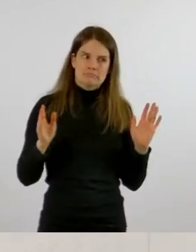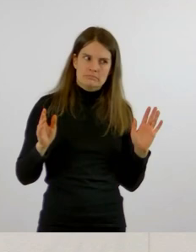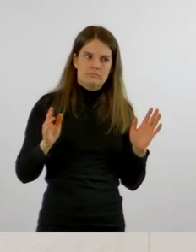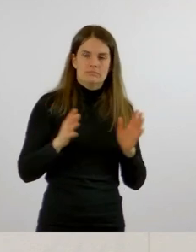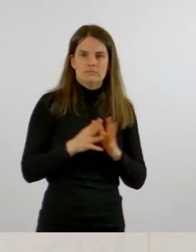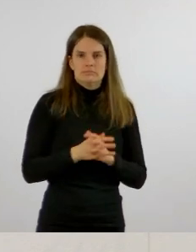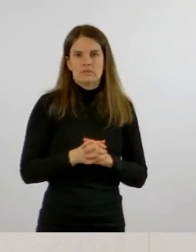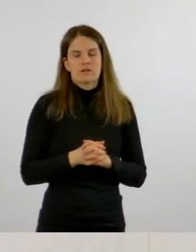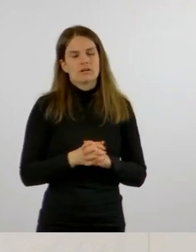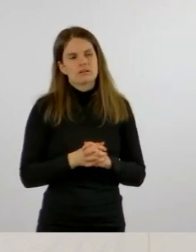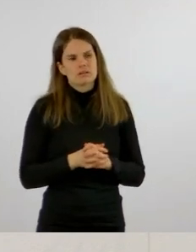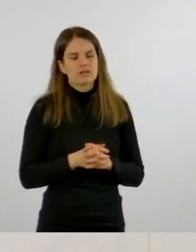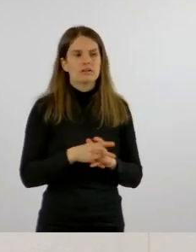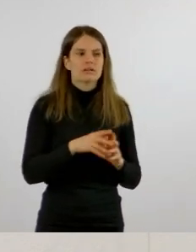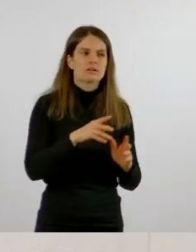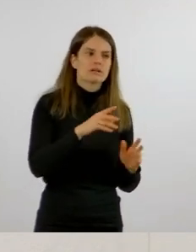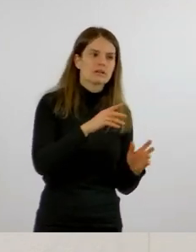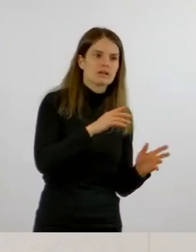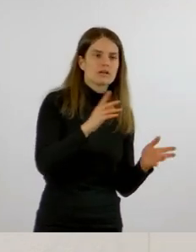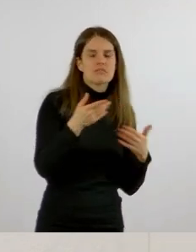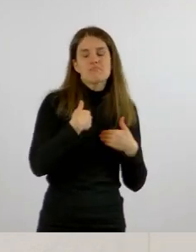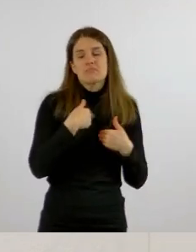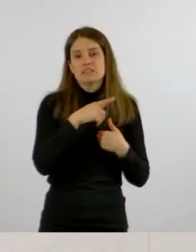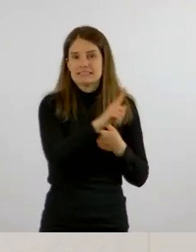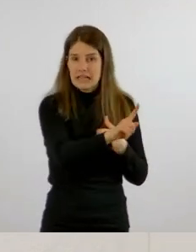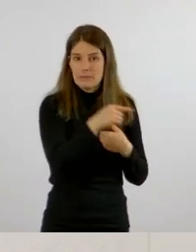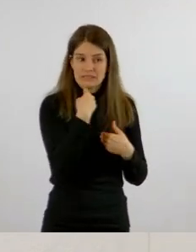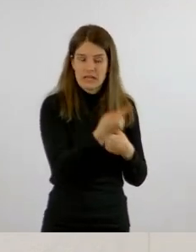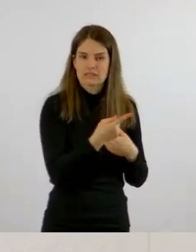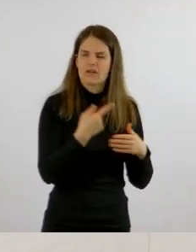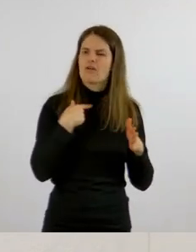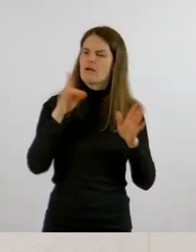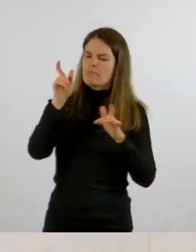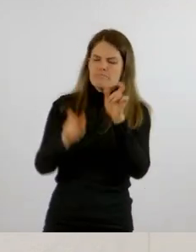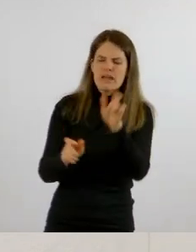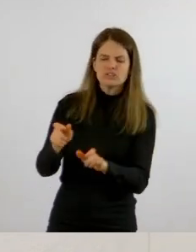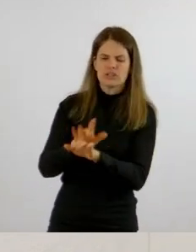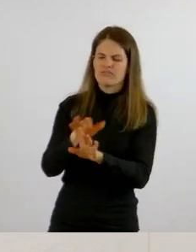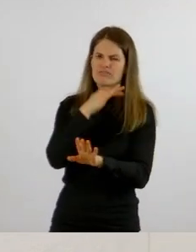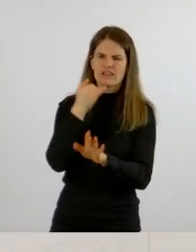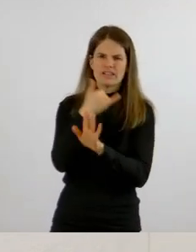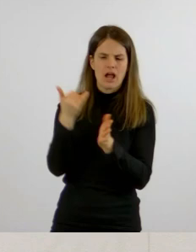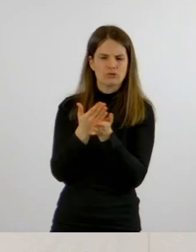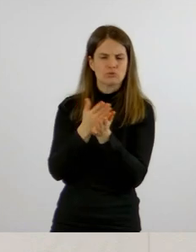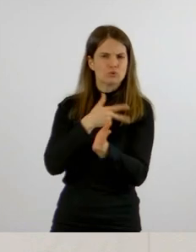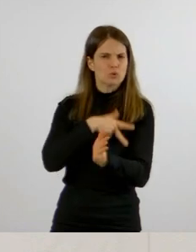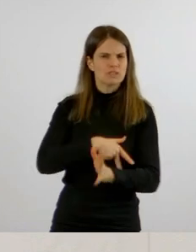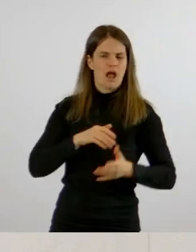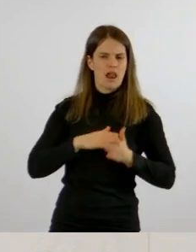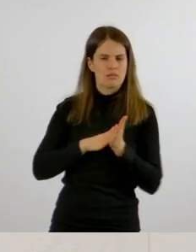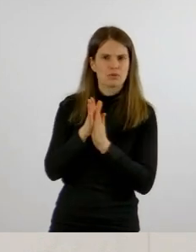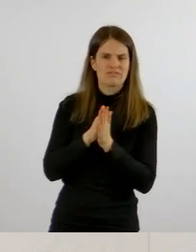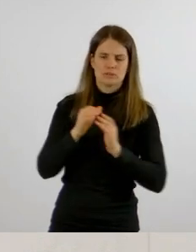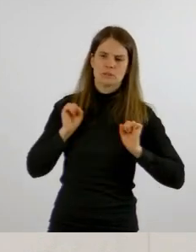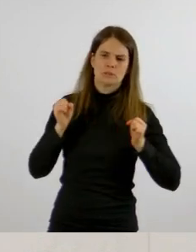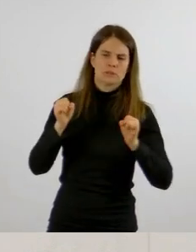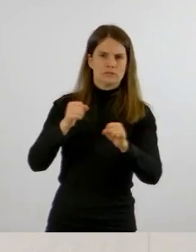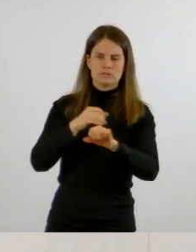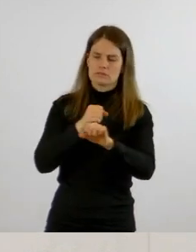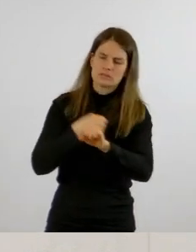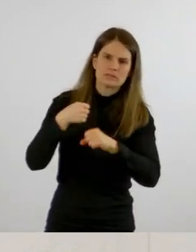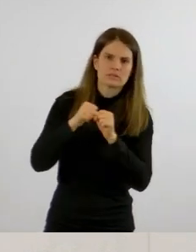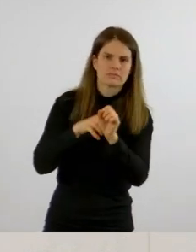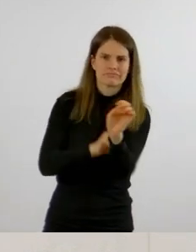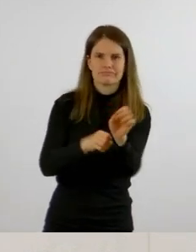voreilig und rücksichtslos, Menschen, die seit Jahren ihr soziales Engagement bewiesen haben, zu diskriminieren